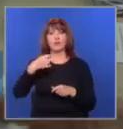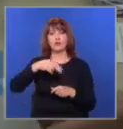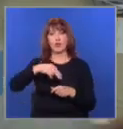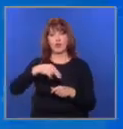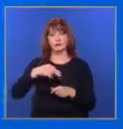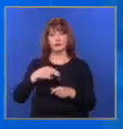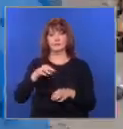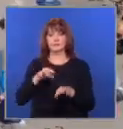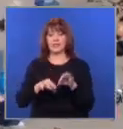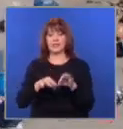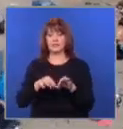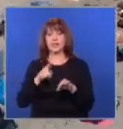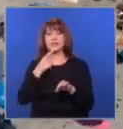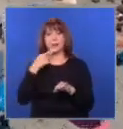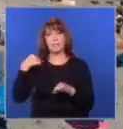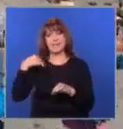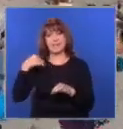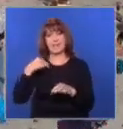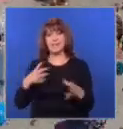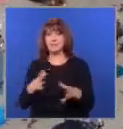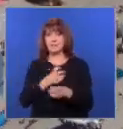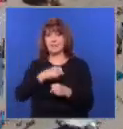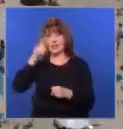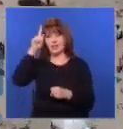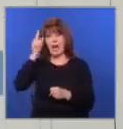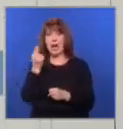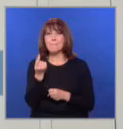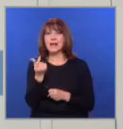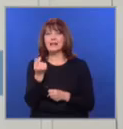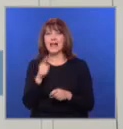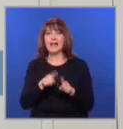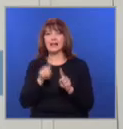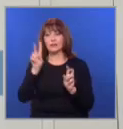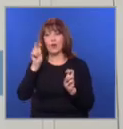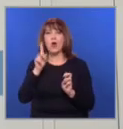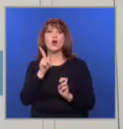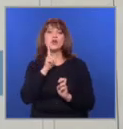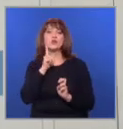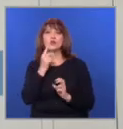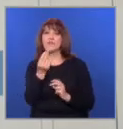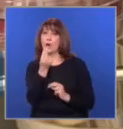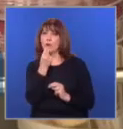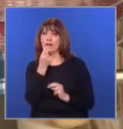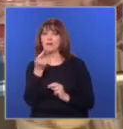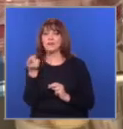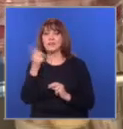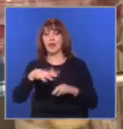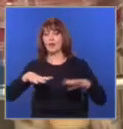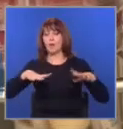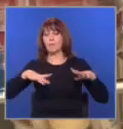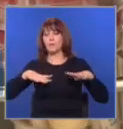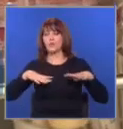президент. Спасиха жена от бактерия човекоядец след кампингуване на родното Черноморие.